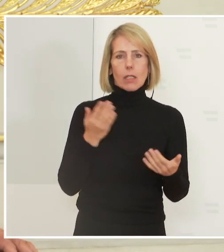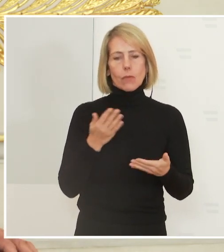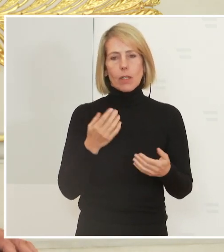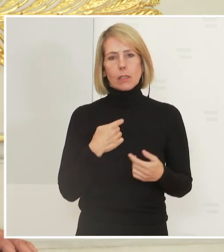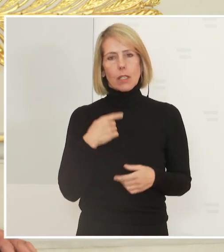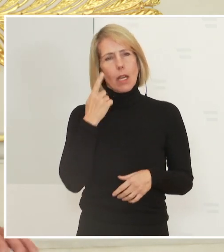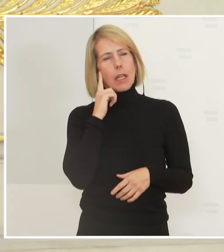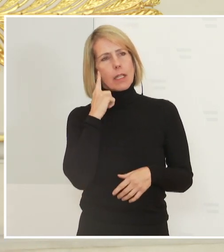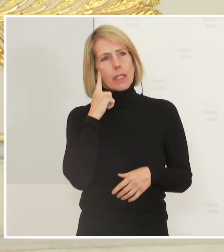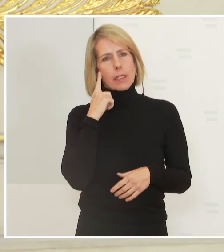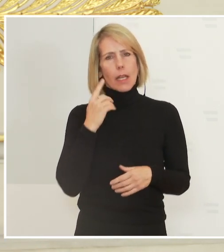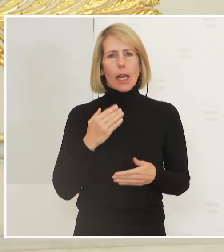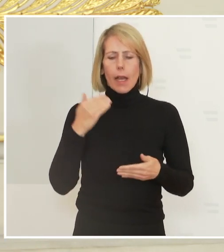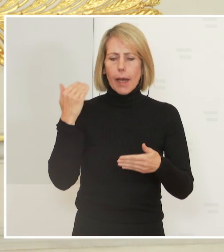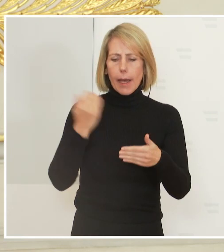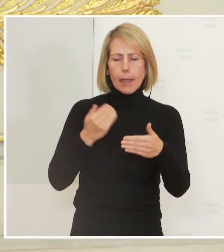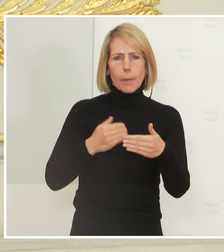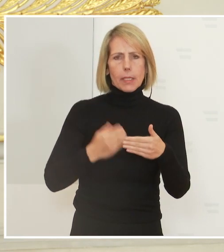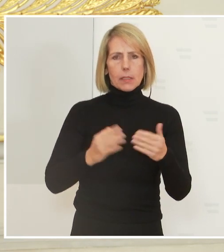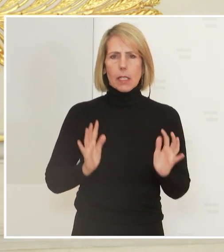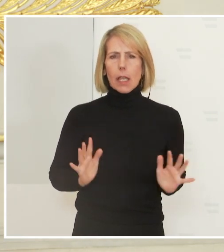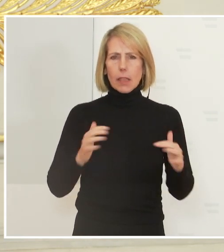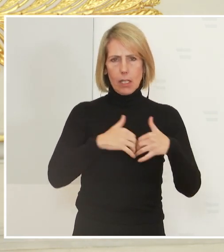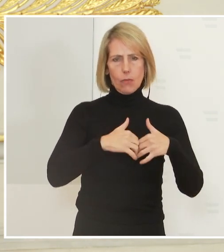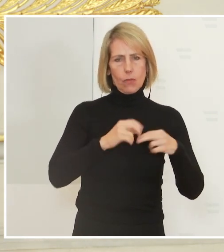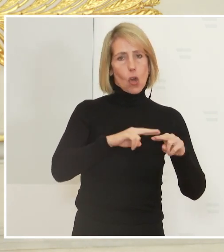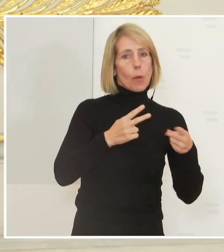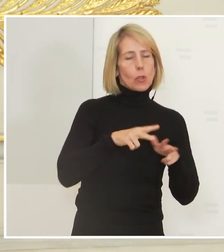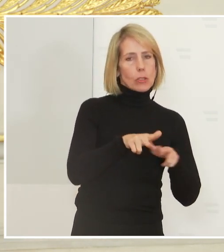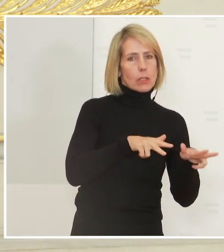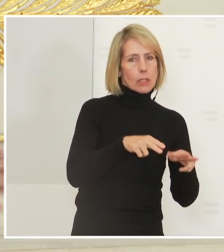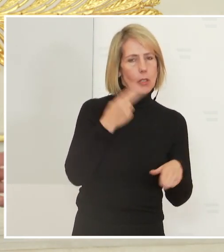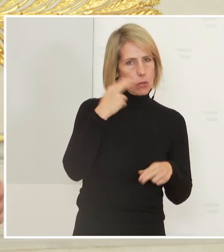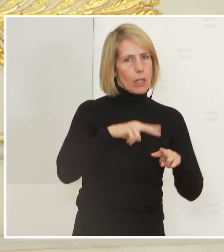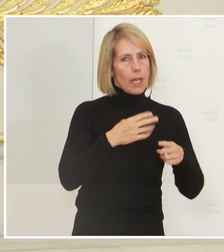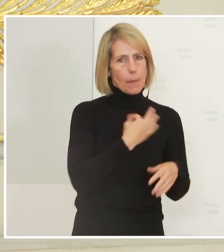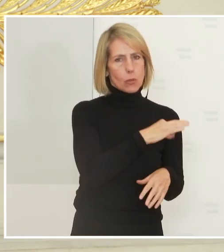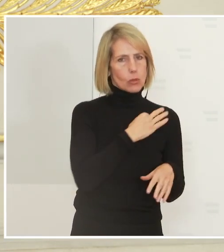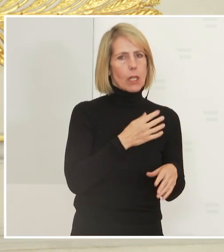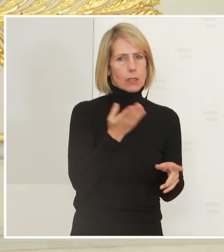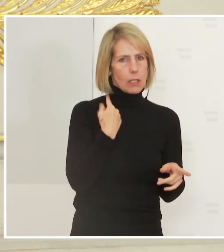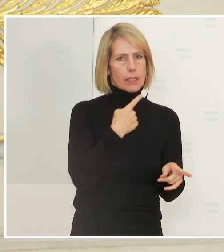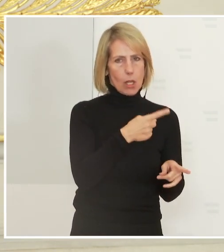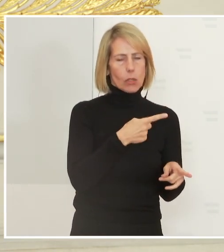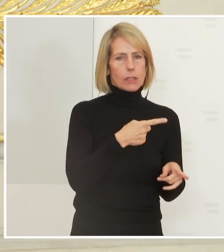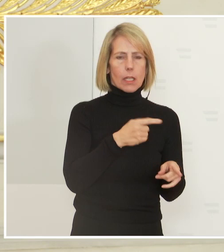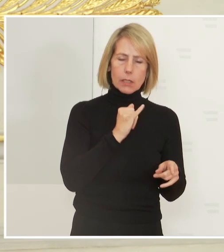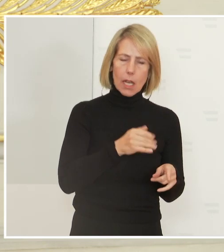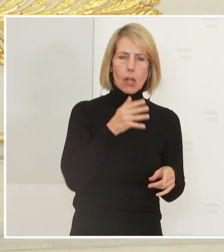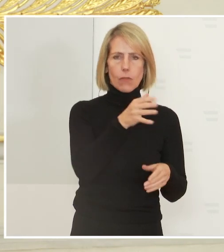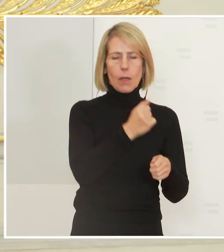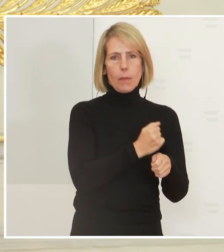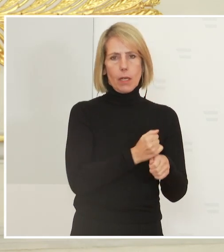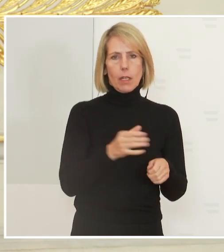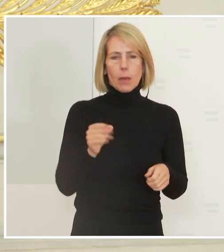dass das regelmäßige Treffen, der Austausch zwischen Bundesregierung, der Herr Bundeskanzler hat das auch auf meine Anfrage hin bestätigt, mit